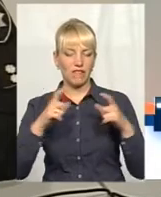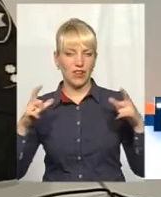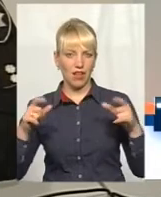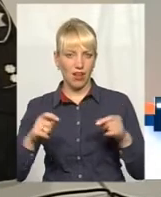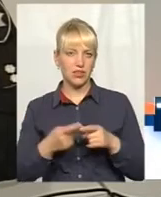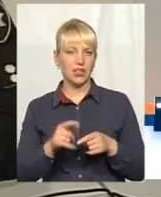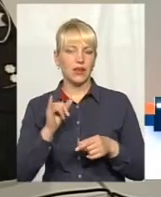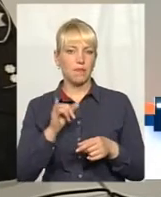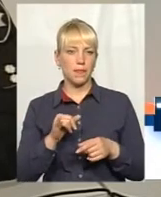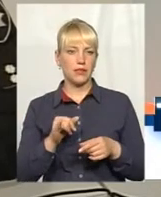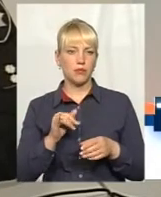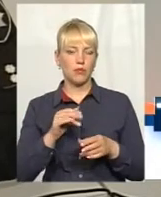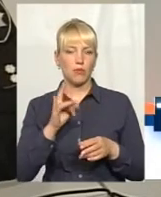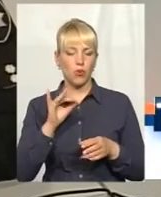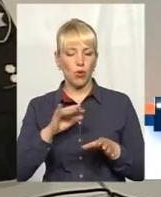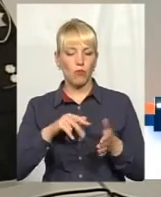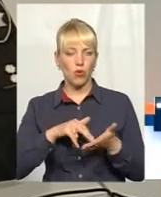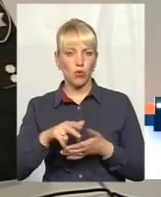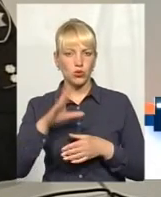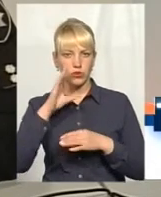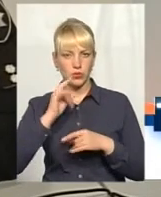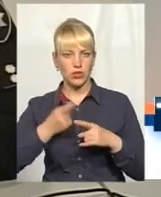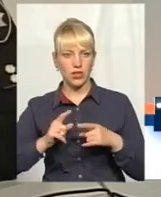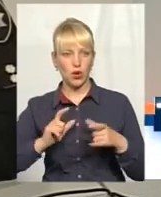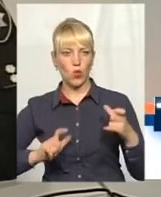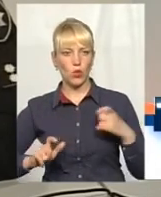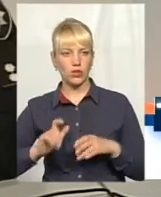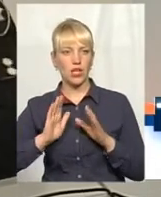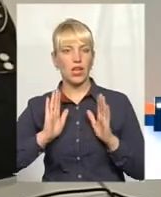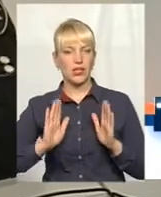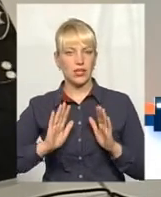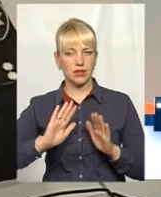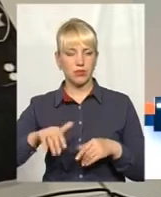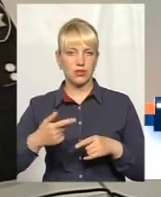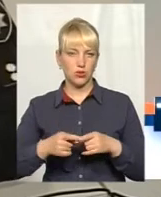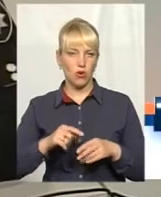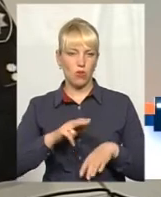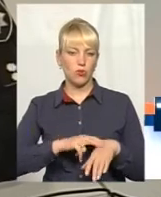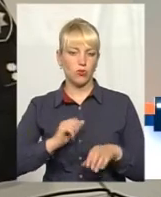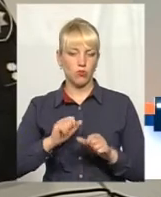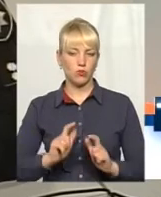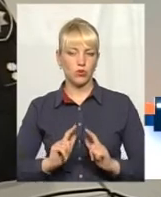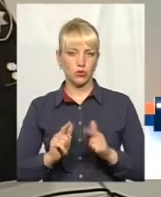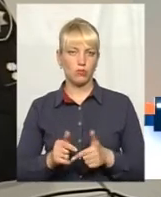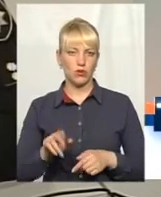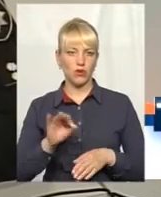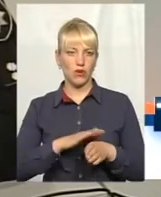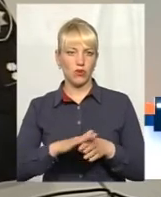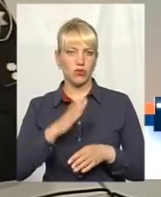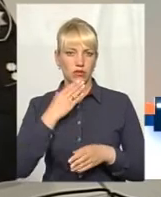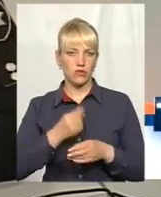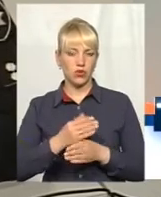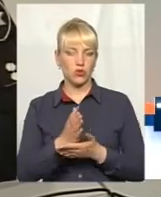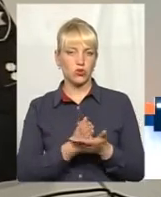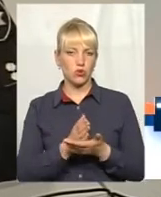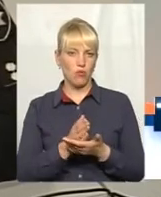успішно даних курсів. Після того лише патрульний може приступити до виконання своїх службових обов'язків.